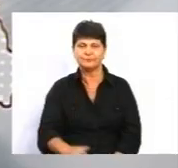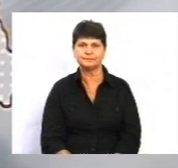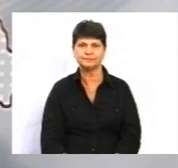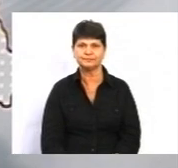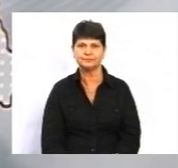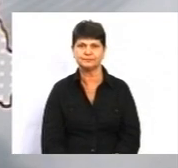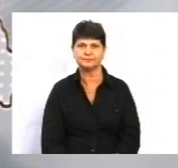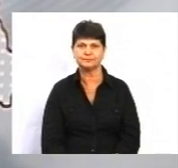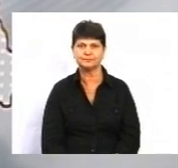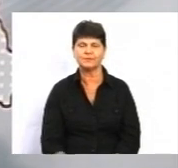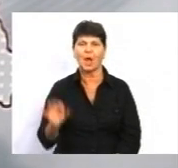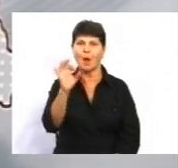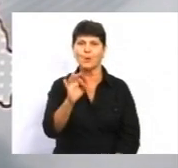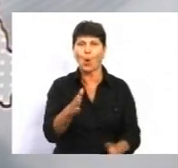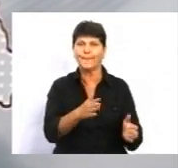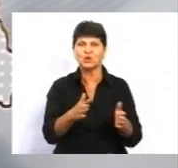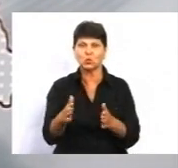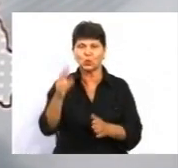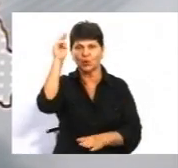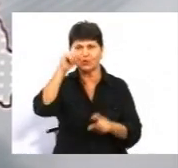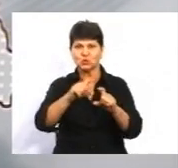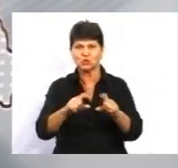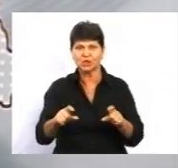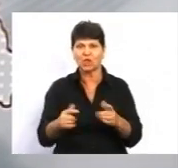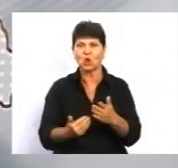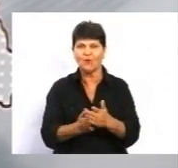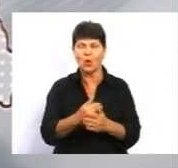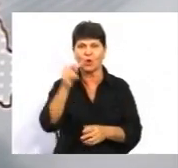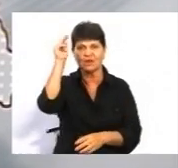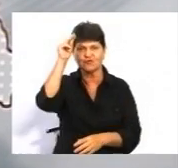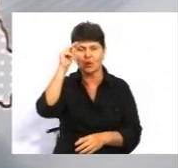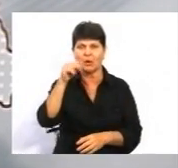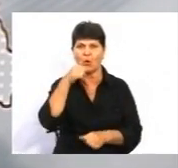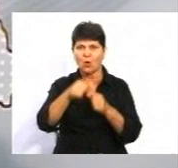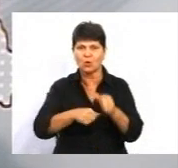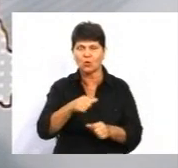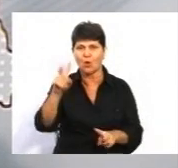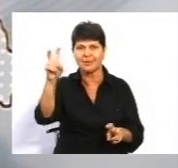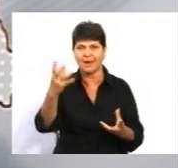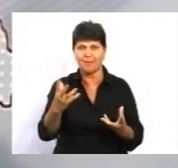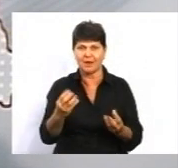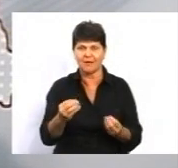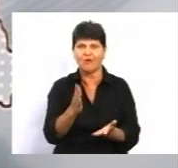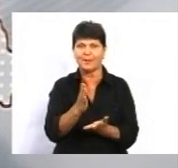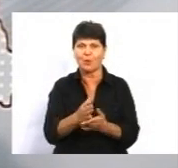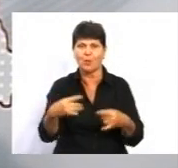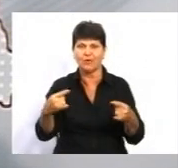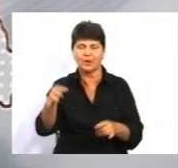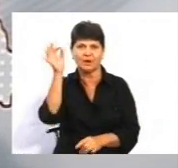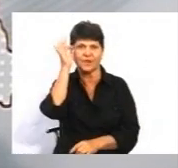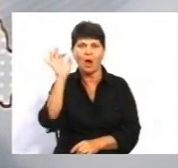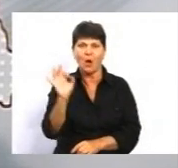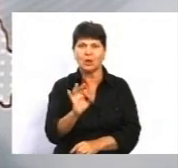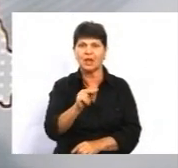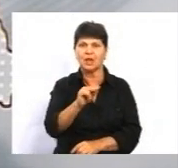Про підготовку шкіл до нового навчального року говоримо сьогодні. Тема дня в прямому ефірі. Я нагадаю, Олена Чорна, заступниця